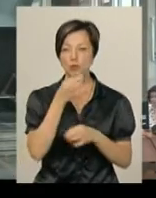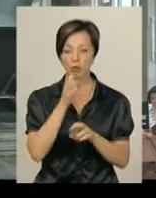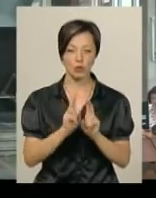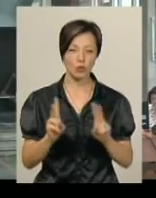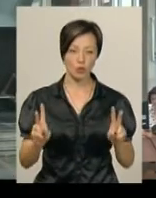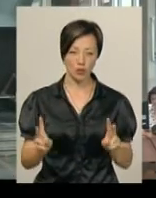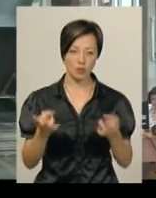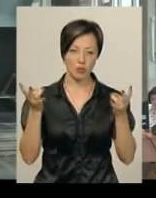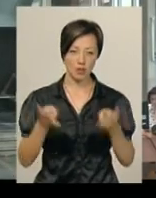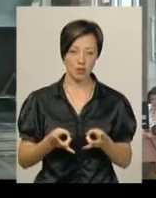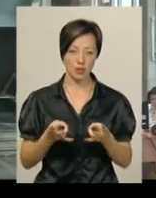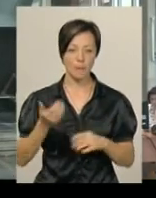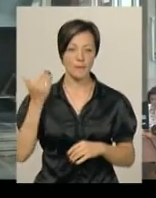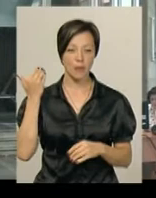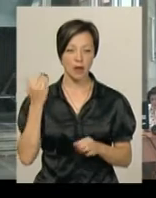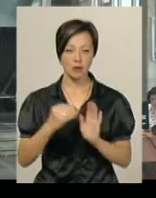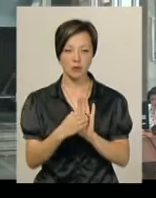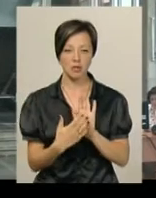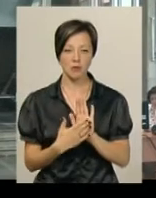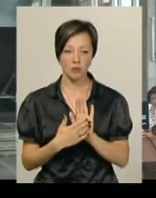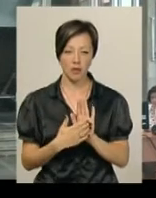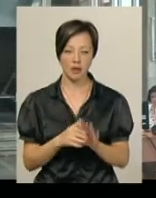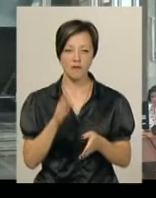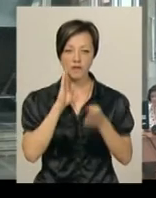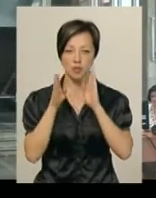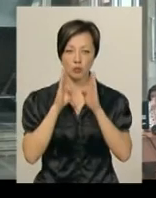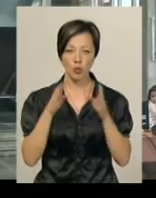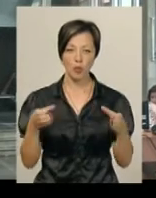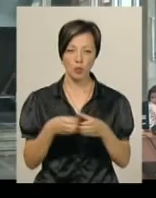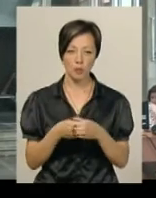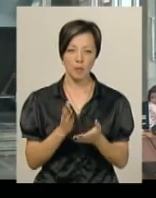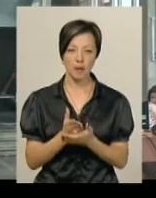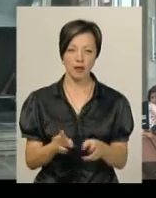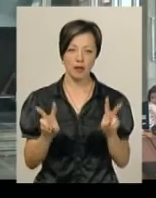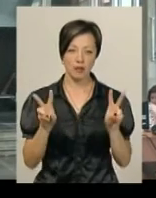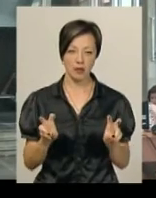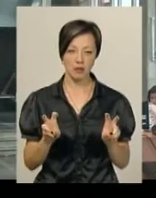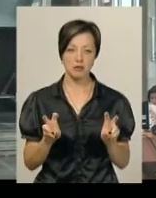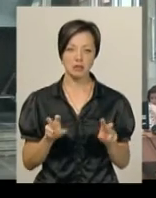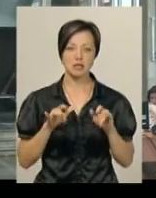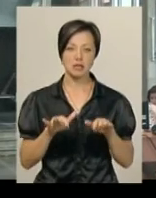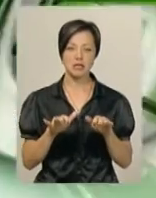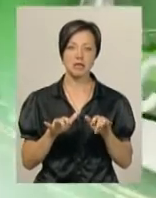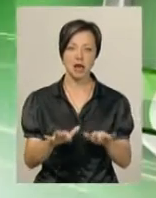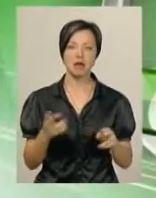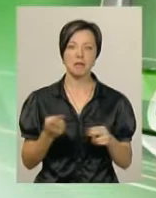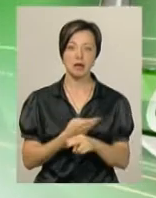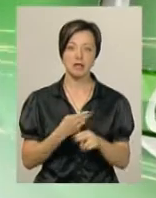-хто, але для цього потрібно попередньо зареєструватися у фейсбуку групі, яка має назву «Захід без сміття».